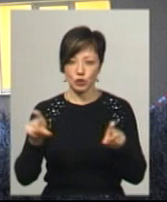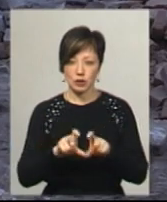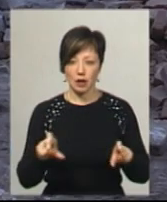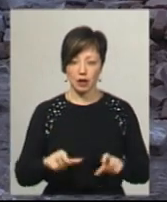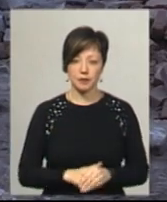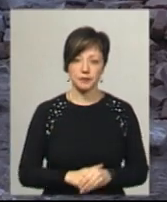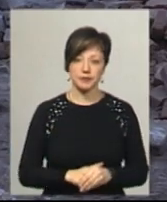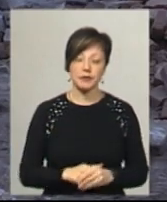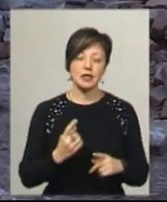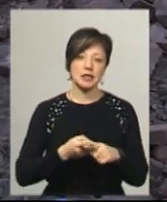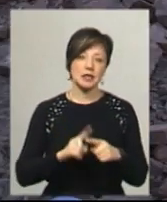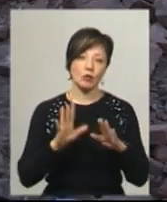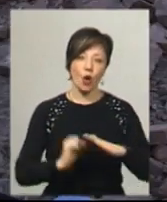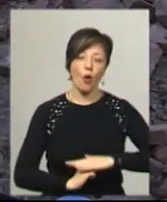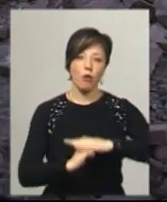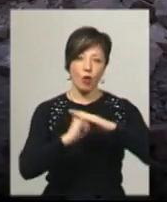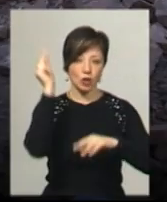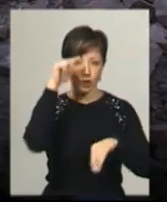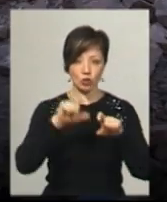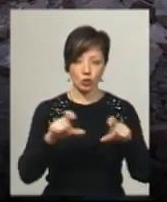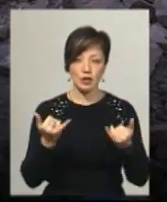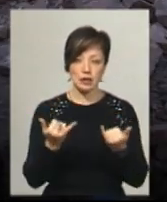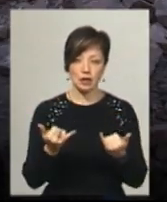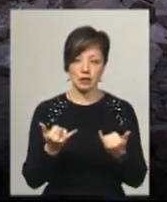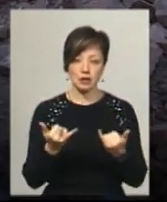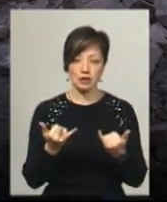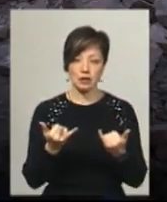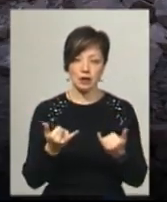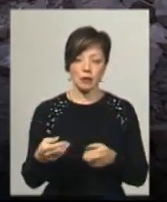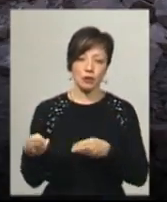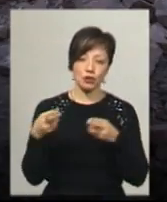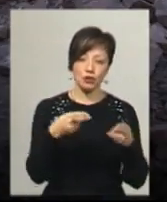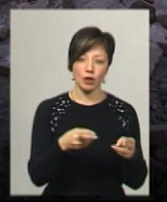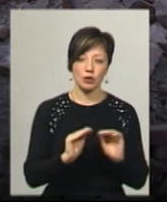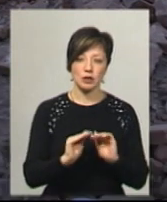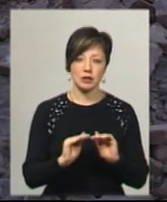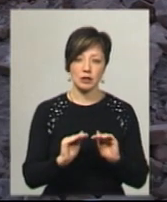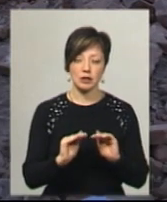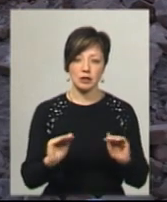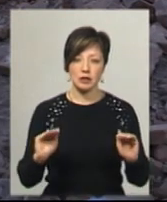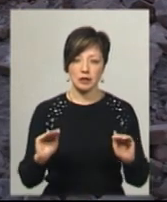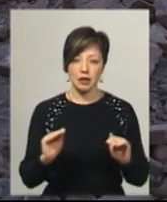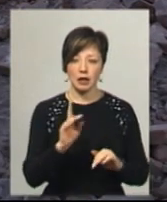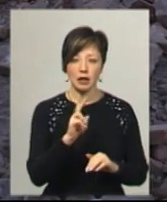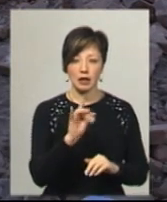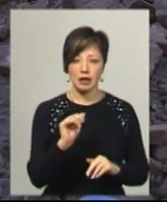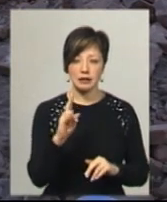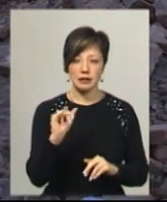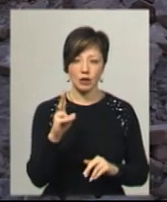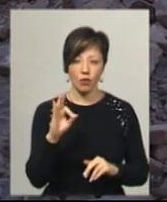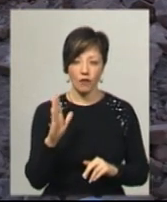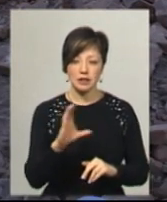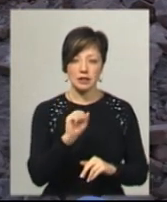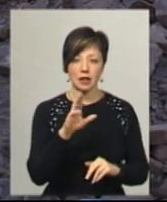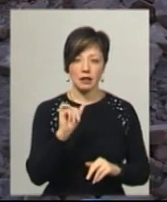Альберт Супков. Це буде опорна школа. Зараз приїжджають у нас з Крінцілова, Сатанівка,